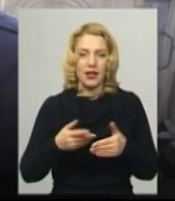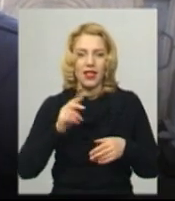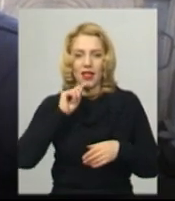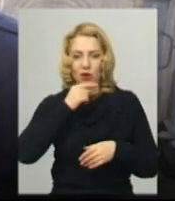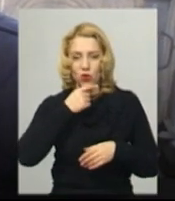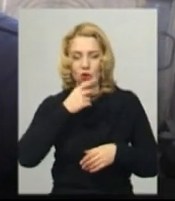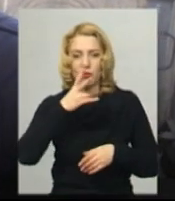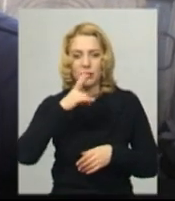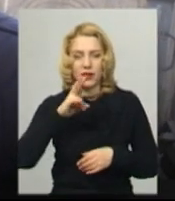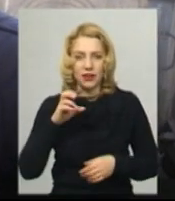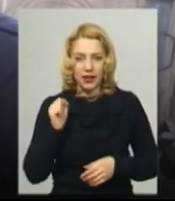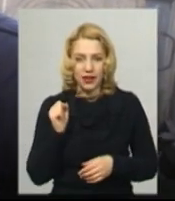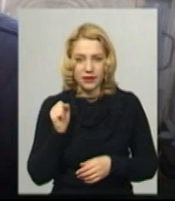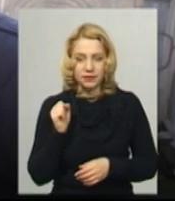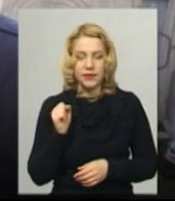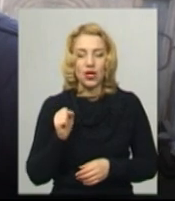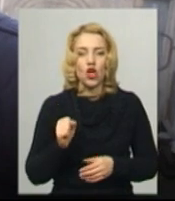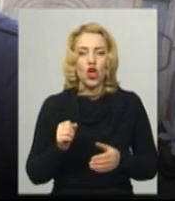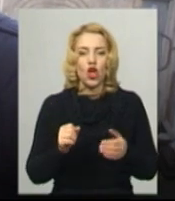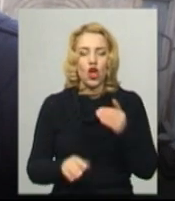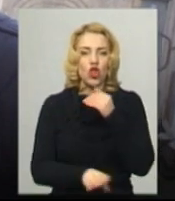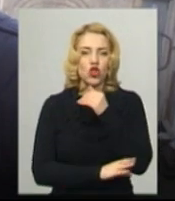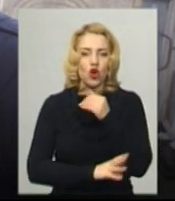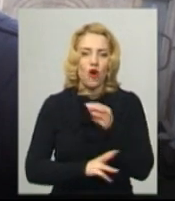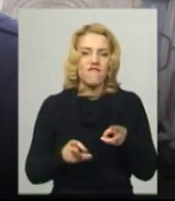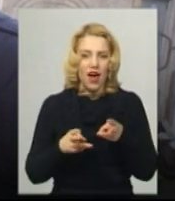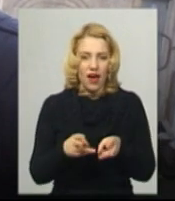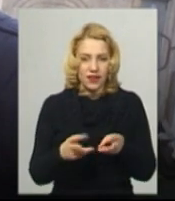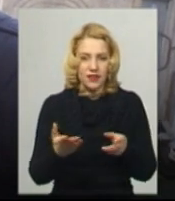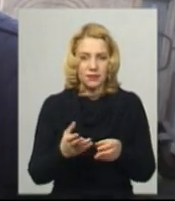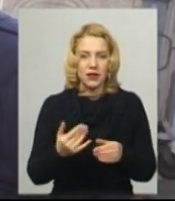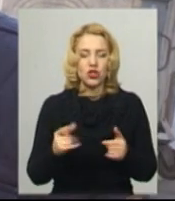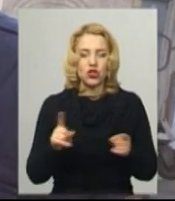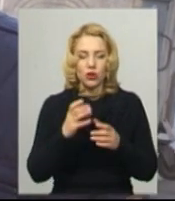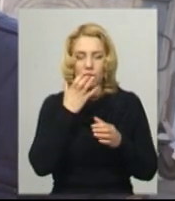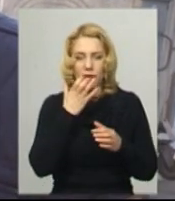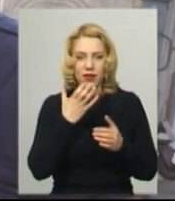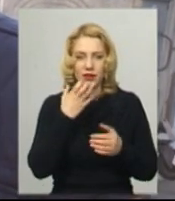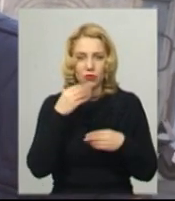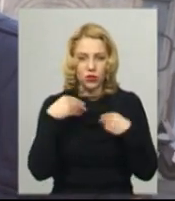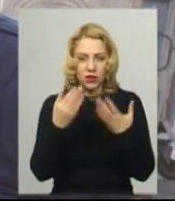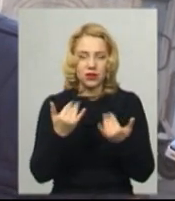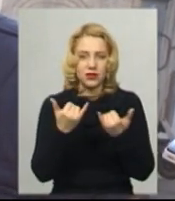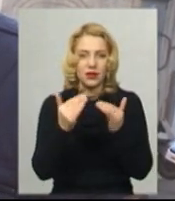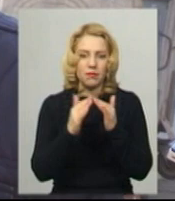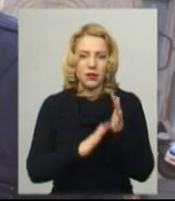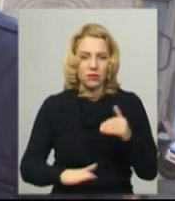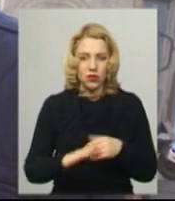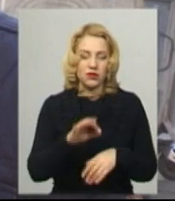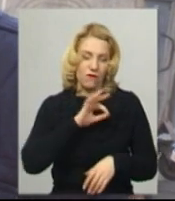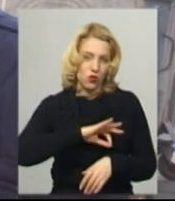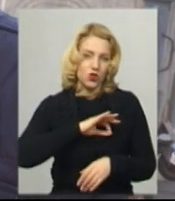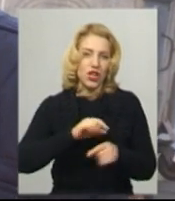самих, скажімо, дровах, які ми спалюємо для того, щоб обогрівати приміщення, використовуючи цю щепу.